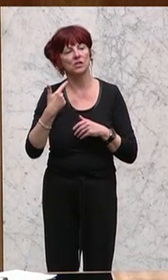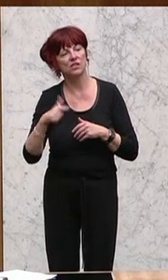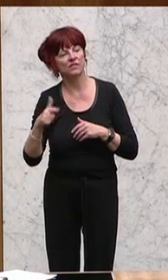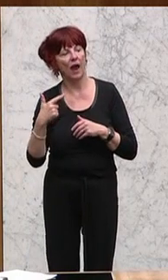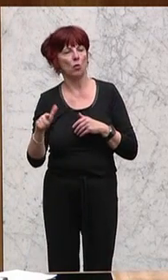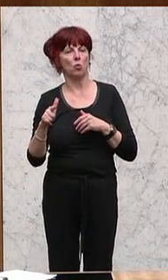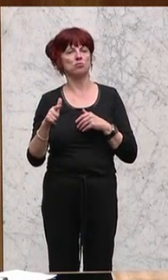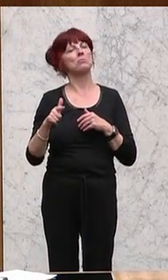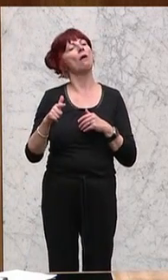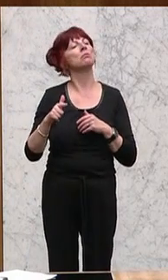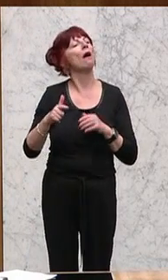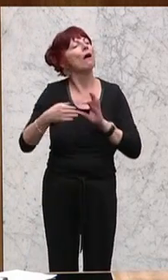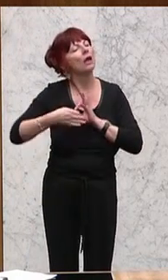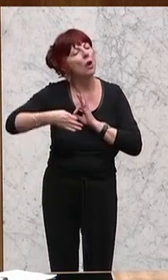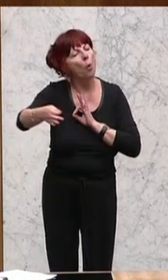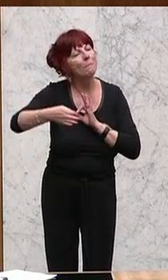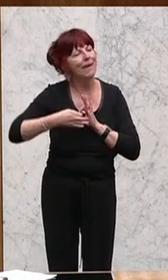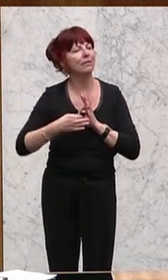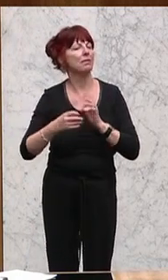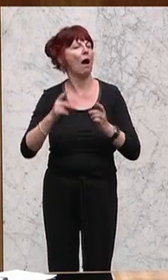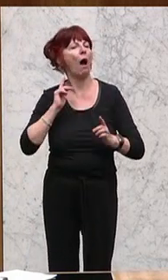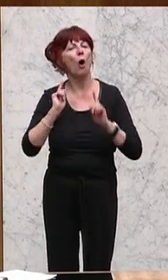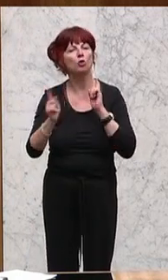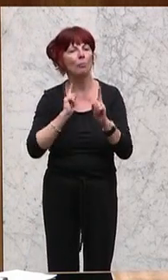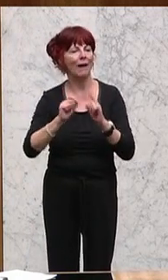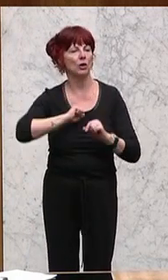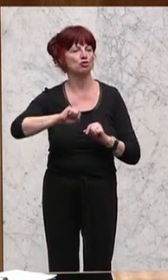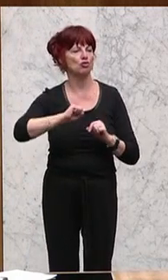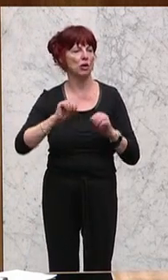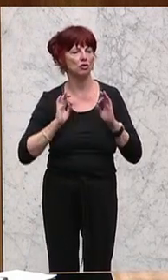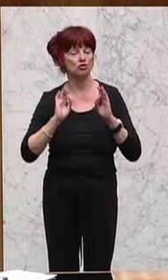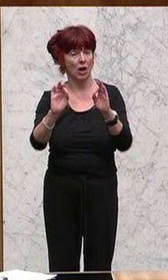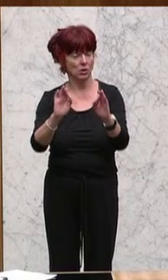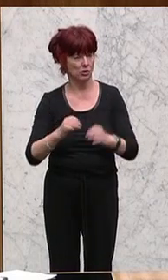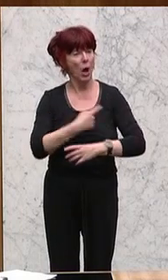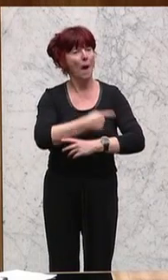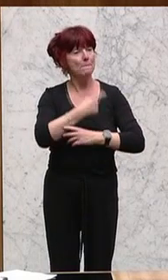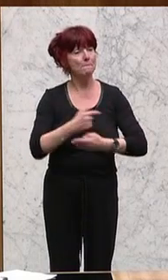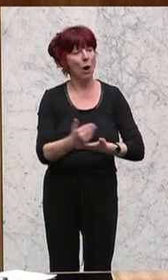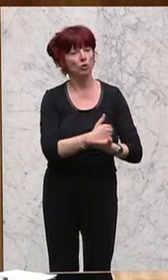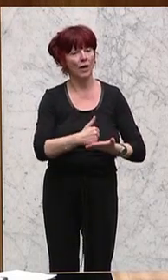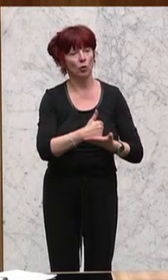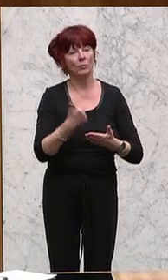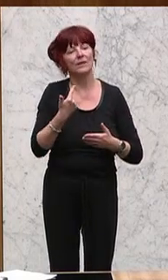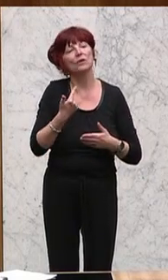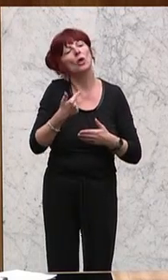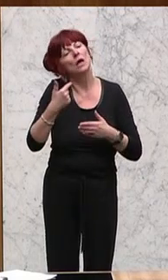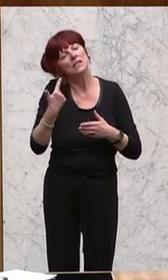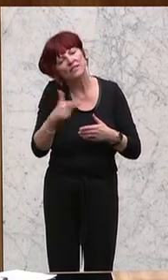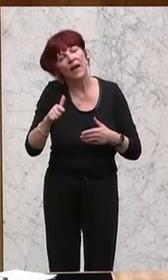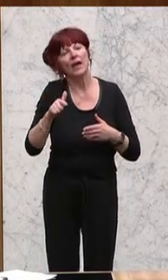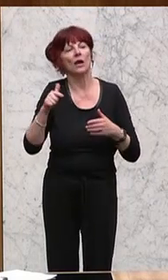Schnellstraßenkilometer in Österreich. Die Maut-Einnahmen betrugen 2015 rund 450 Millionen